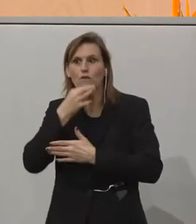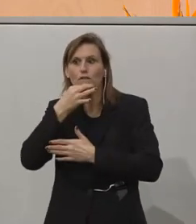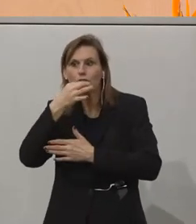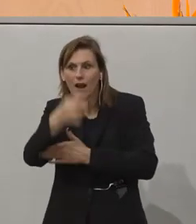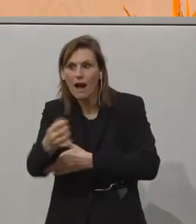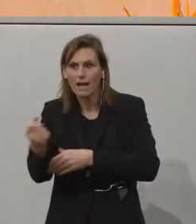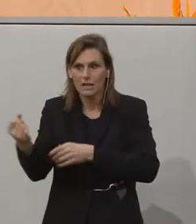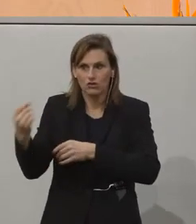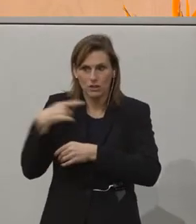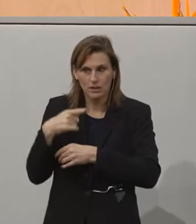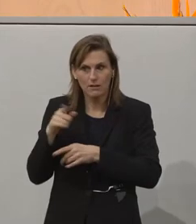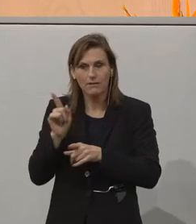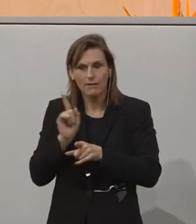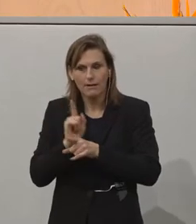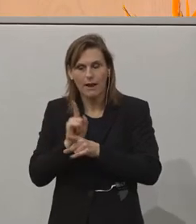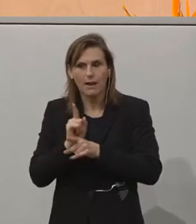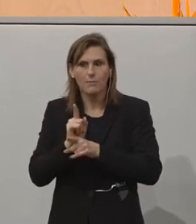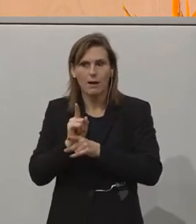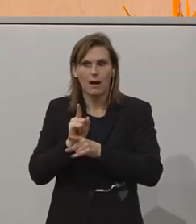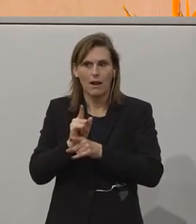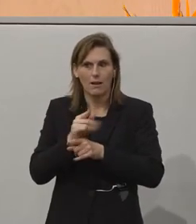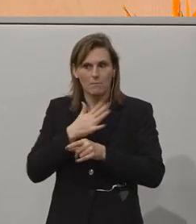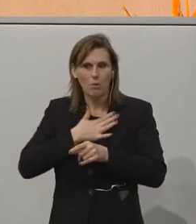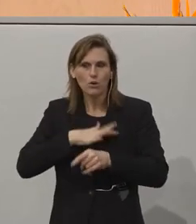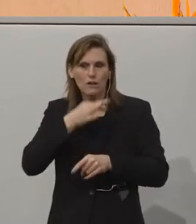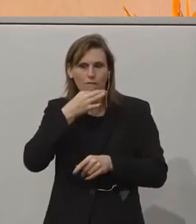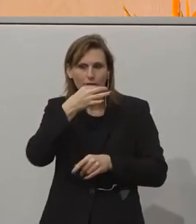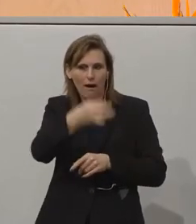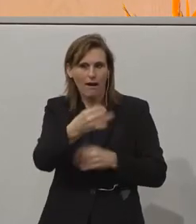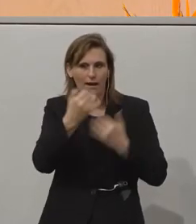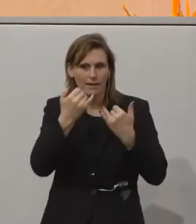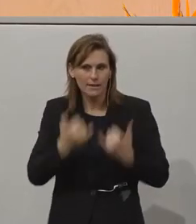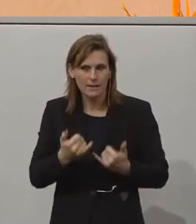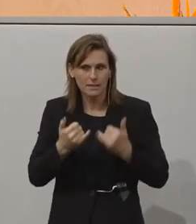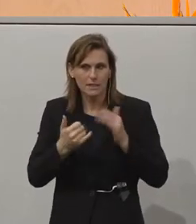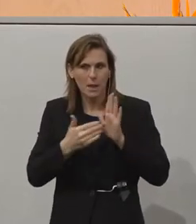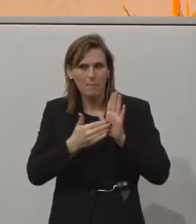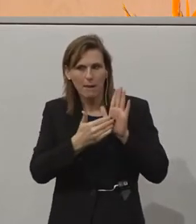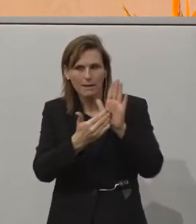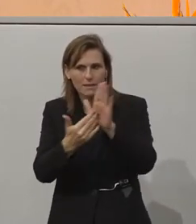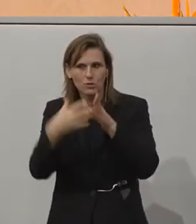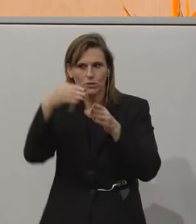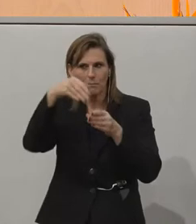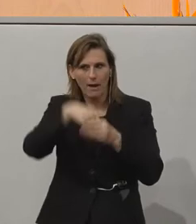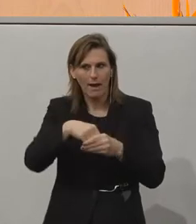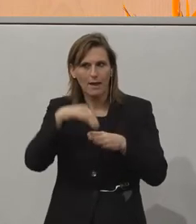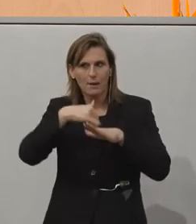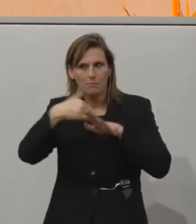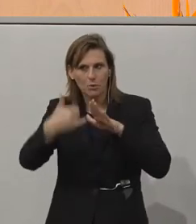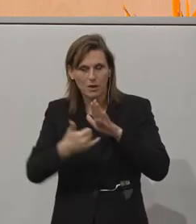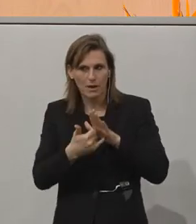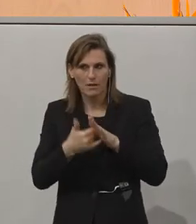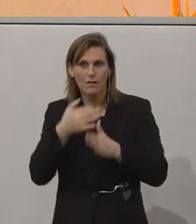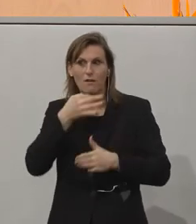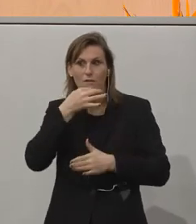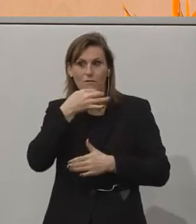geschickt, die ich gleich einmal Michael Longino mitgeben möchte in die Präsentation des Projektes. Nämlich,